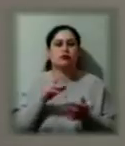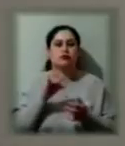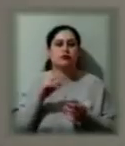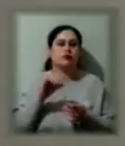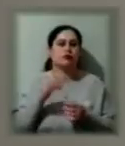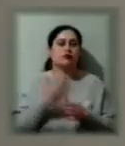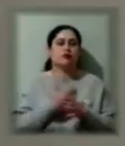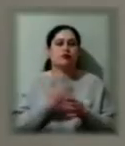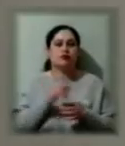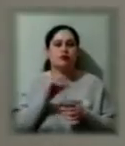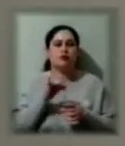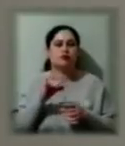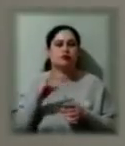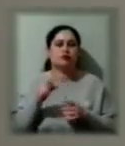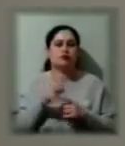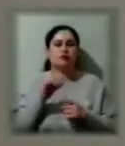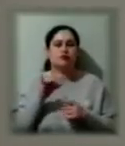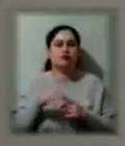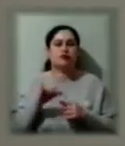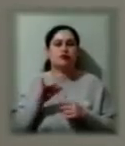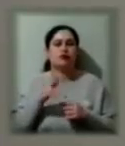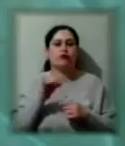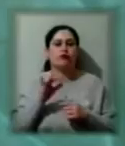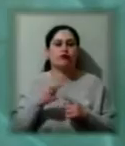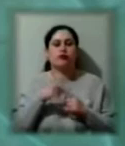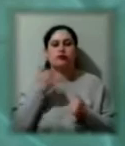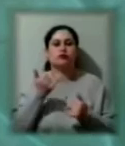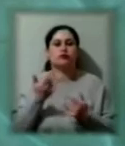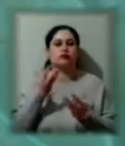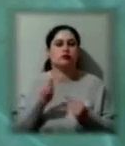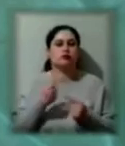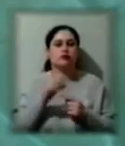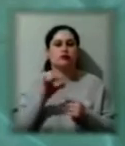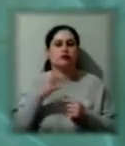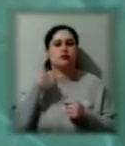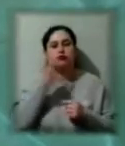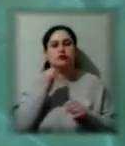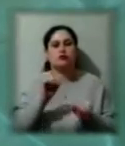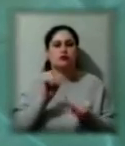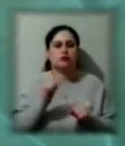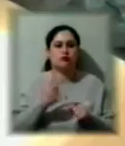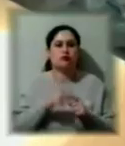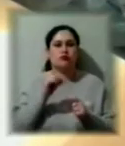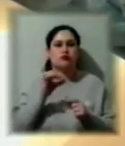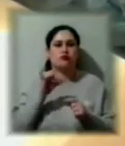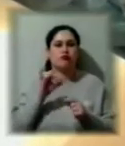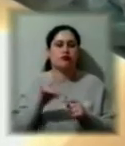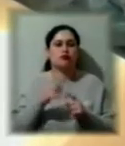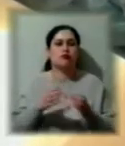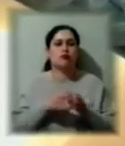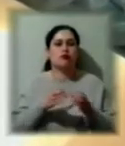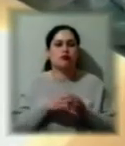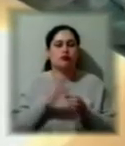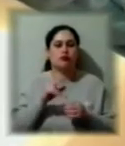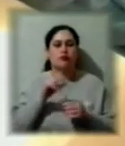медицинних катастроф Юрій Бовкун говорить, на сьогодні з засобів індивідуального захисту дезінфекторів для бригад та пальномастильних